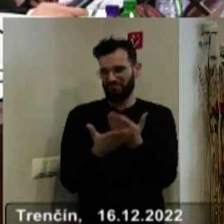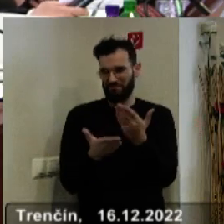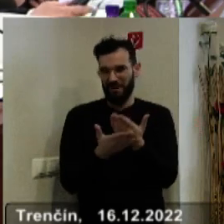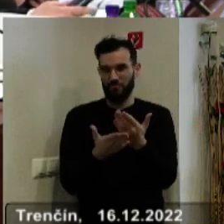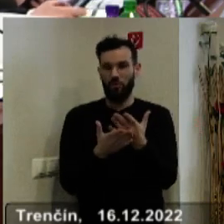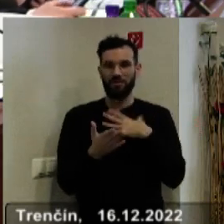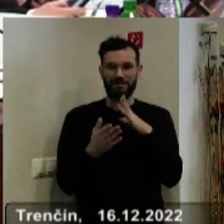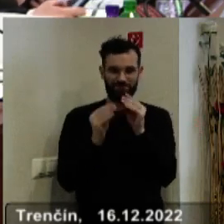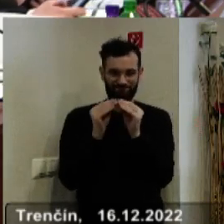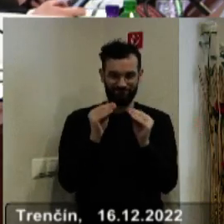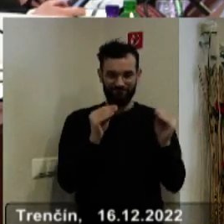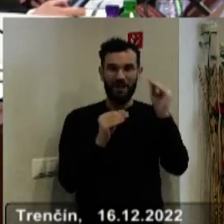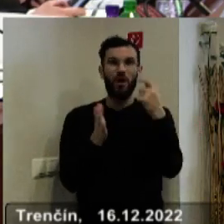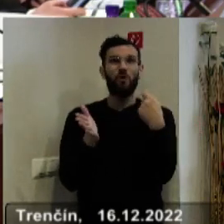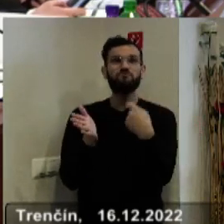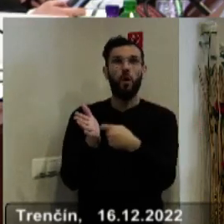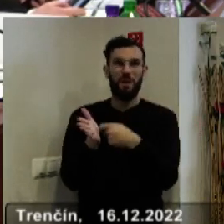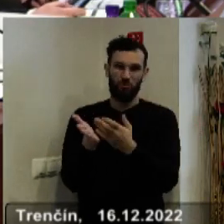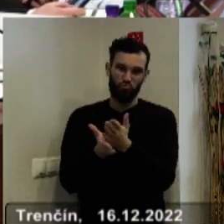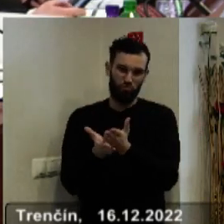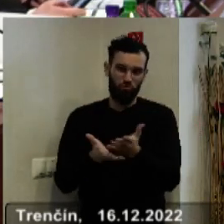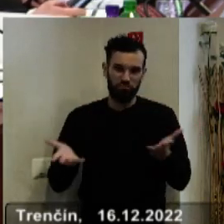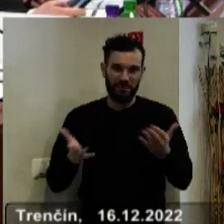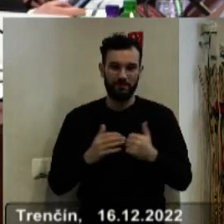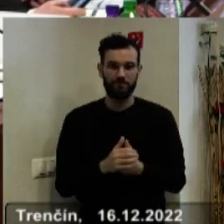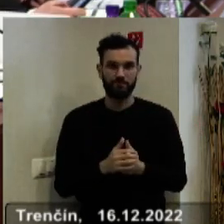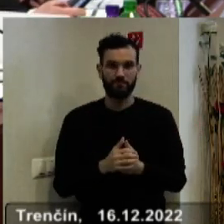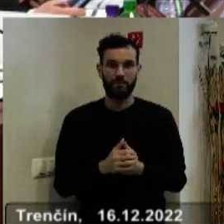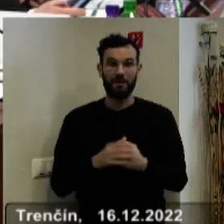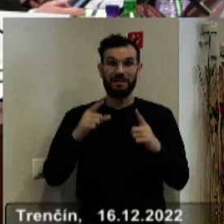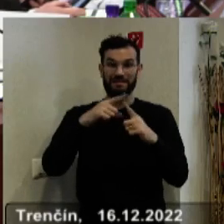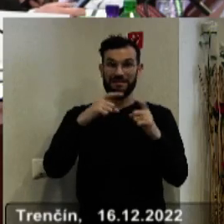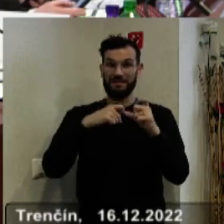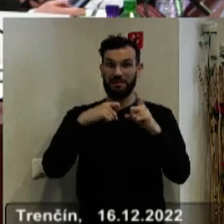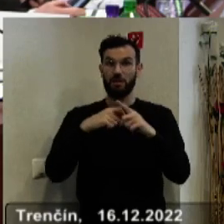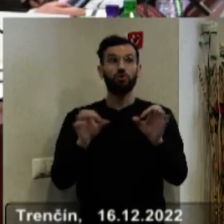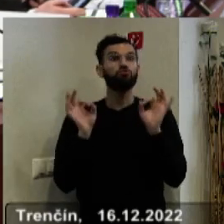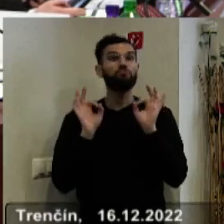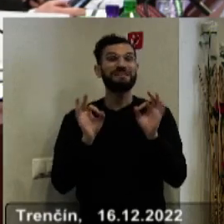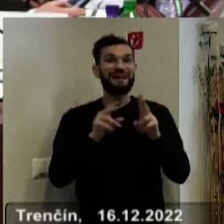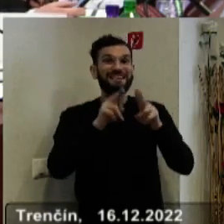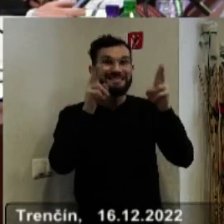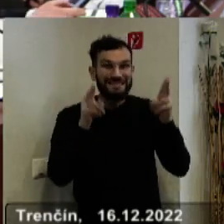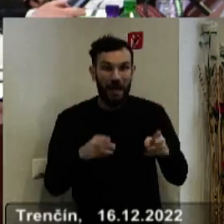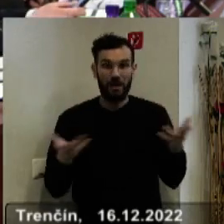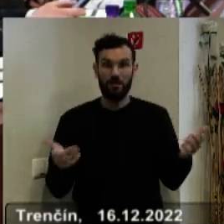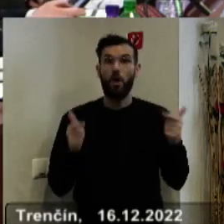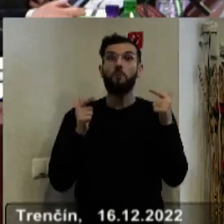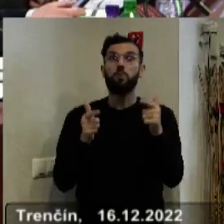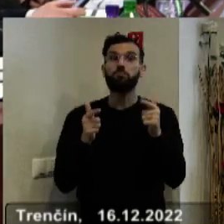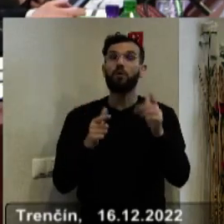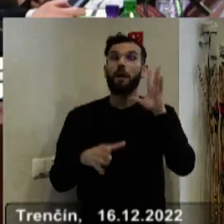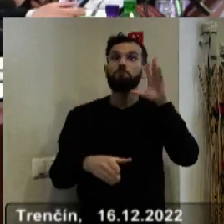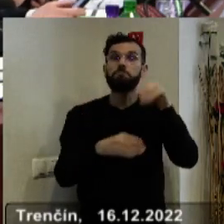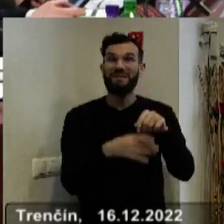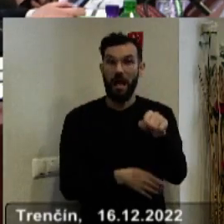navýšeniu poplatkov za tieto služby DSSK, špecializované zariadenie a zariadenie podporovaného byvania.